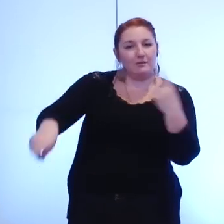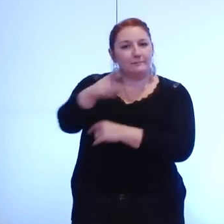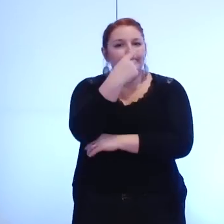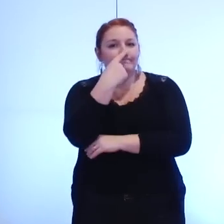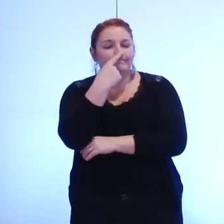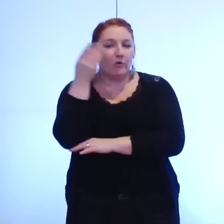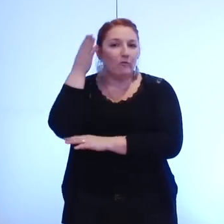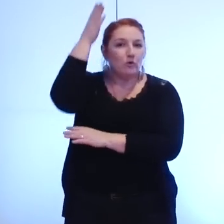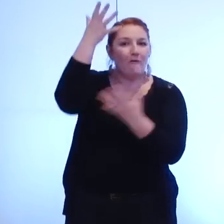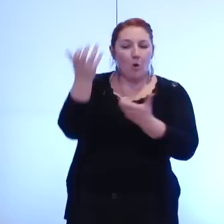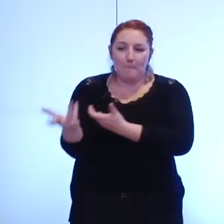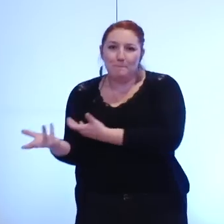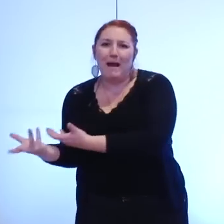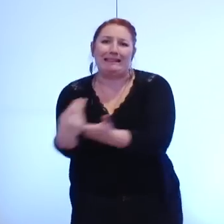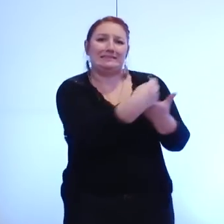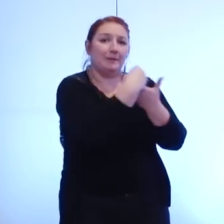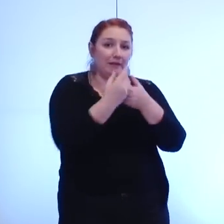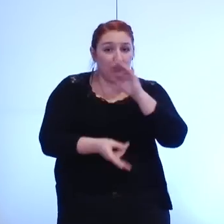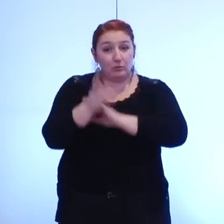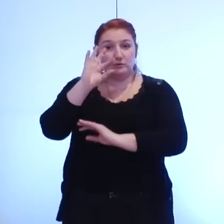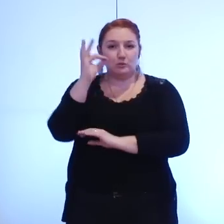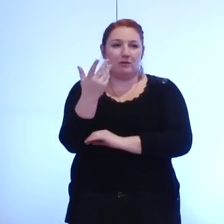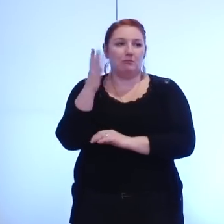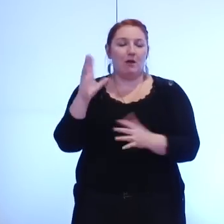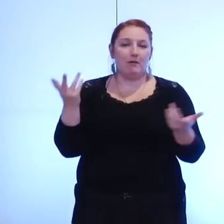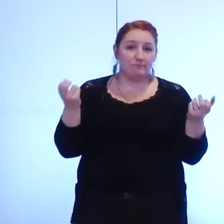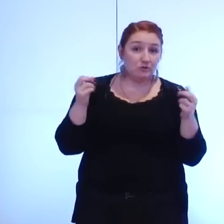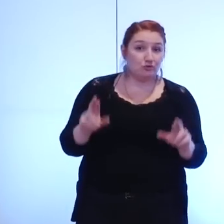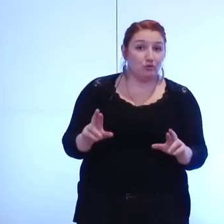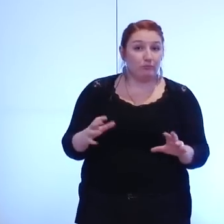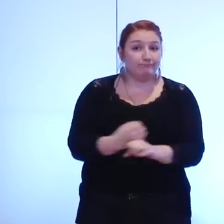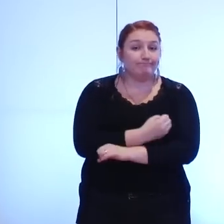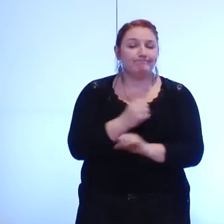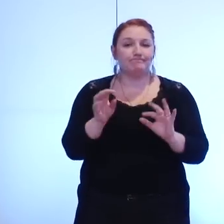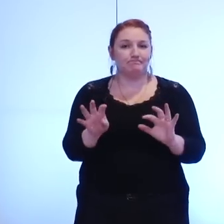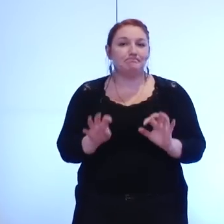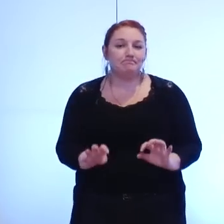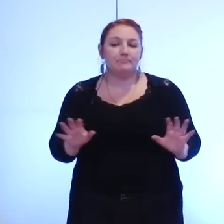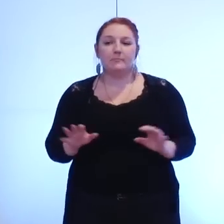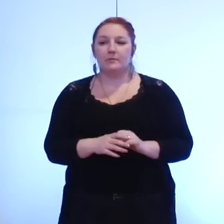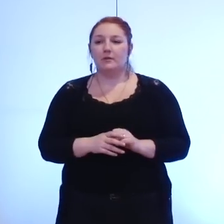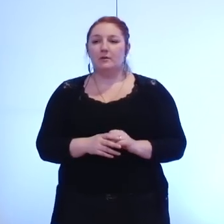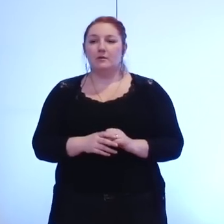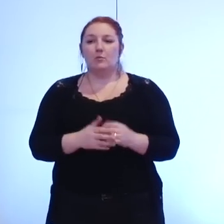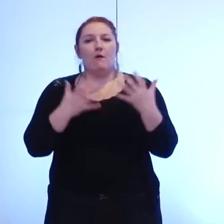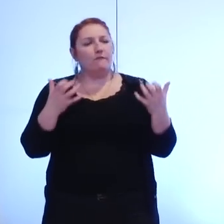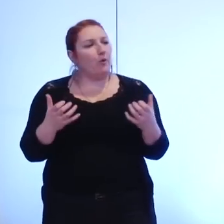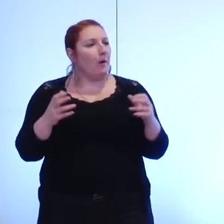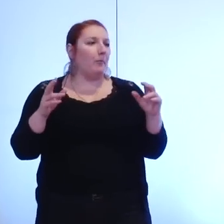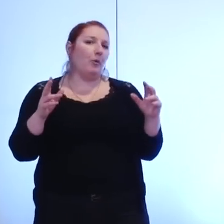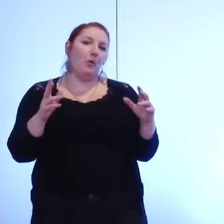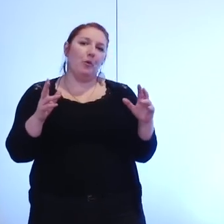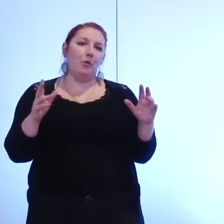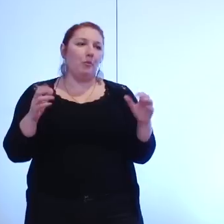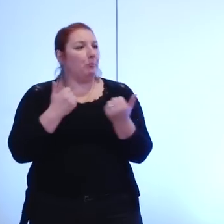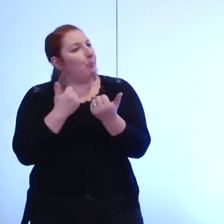mais le pari n'est pas encore gagné à ce niveau de la discussion je voudrais être constructif et je voudrais faire deux